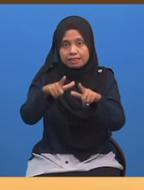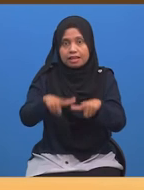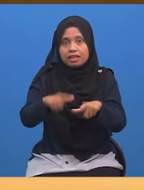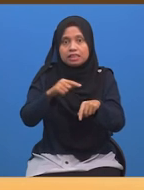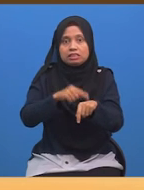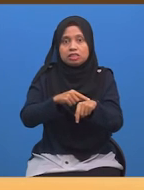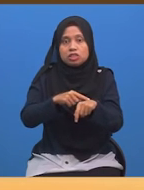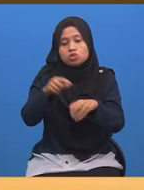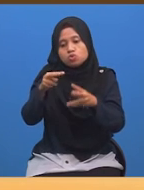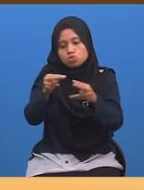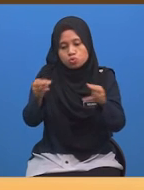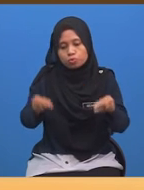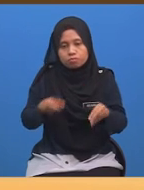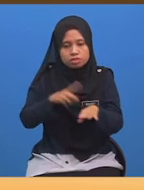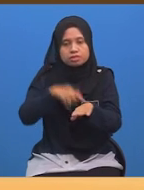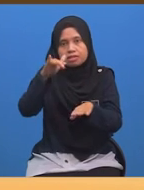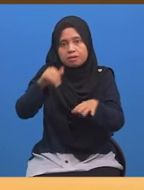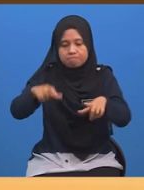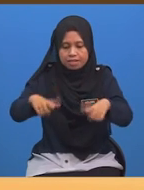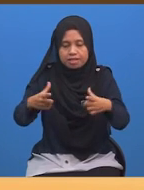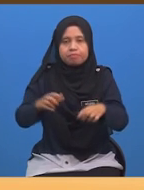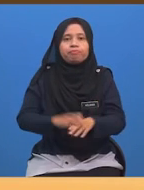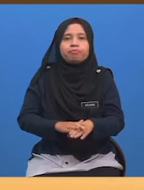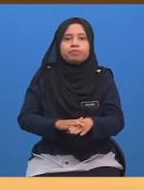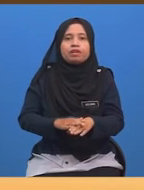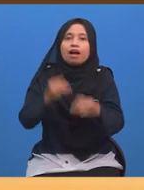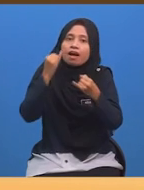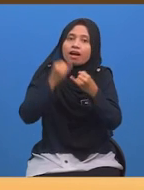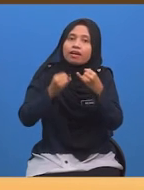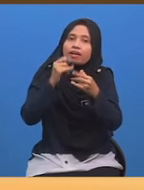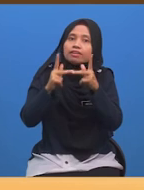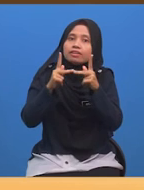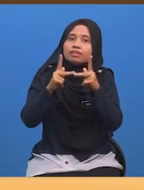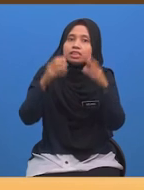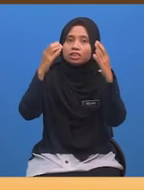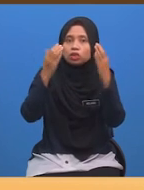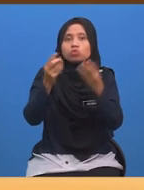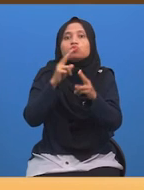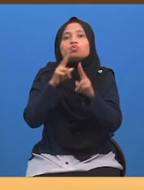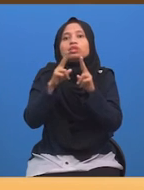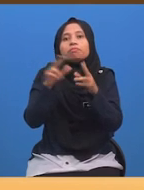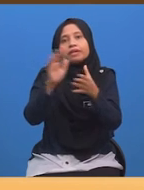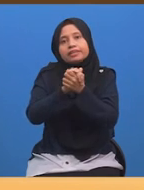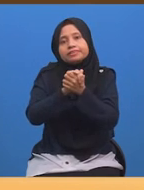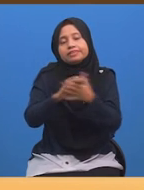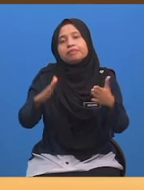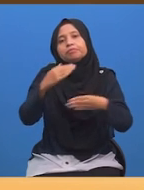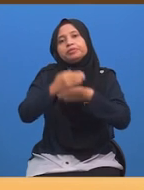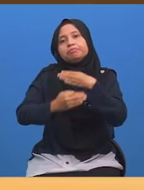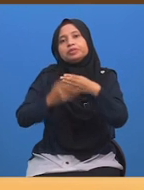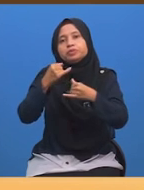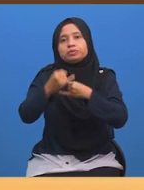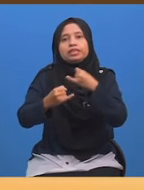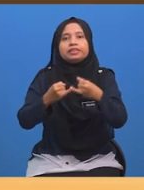masa yang berbeza Akhir kata, cikgu mengucapkan Selamat maju jaya